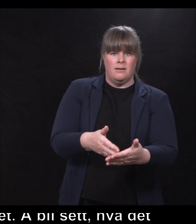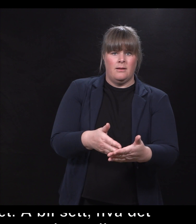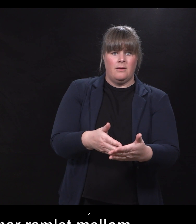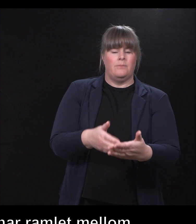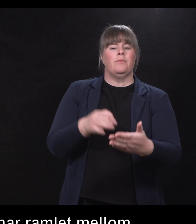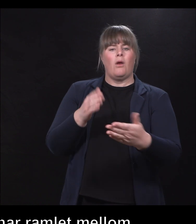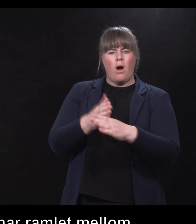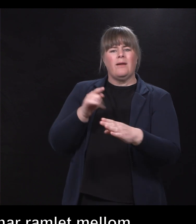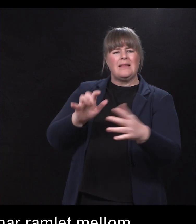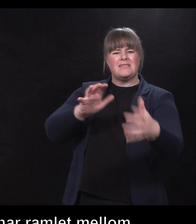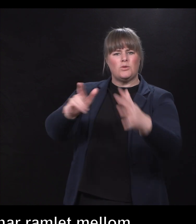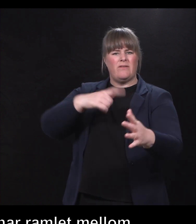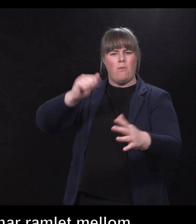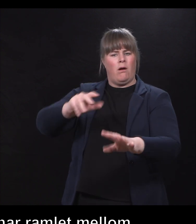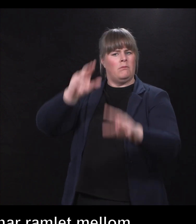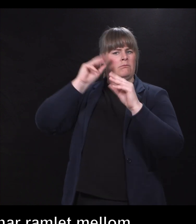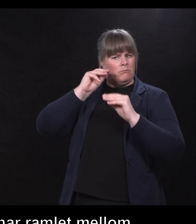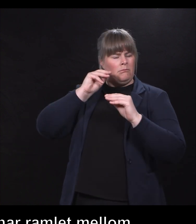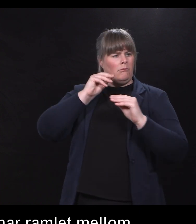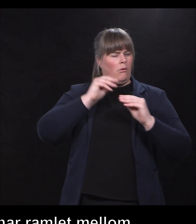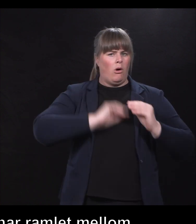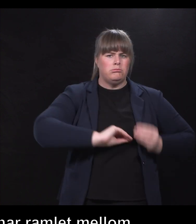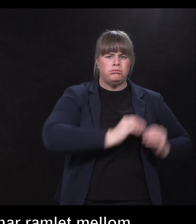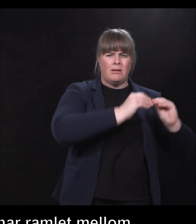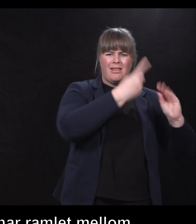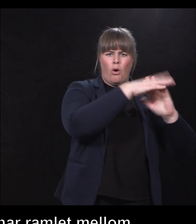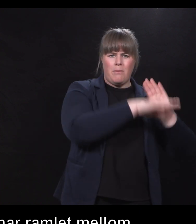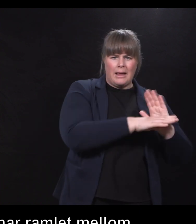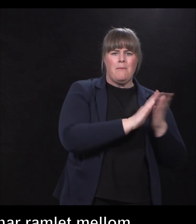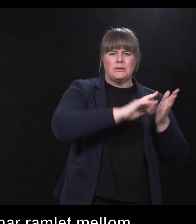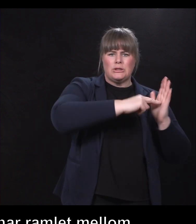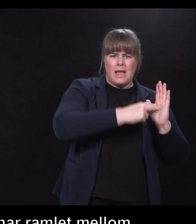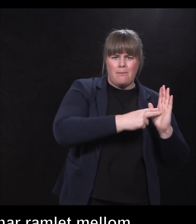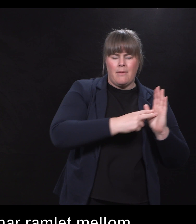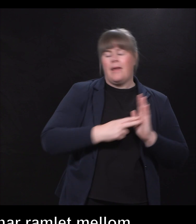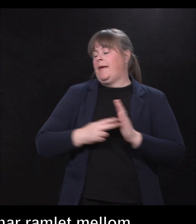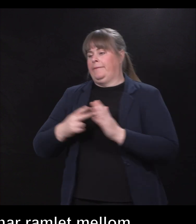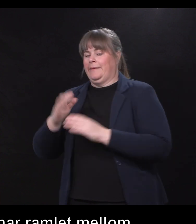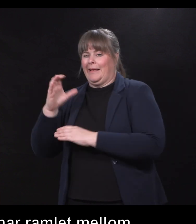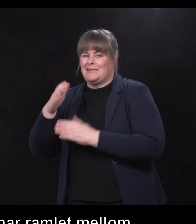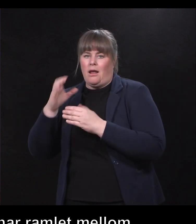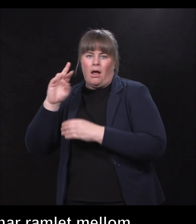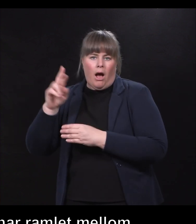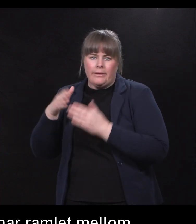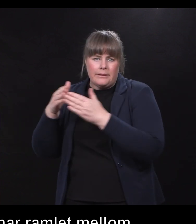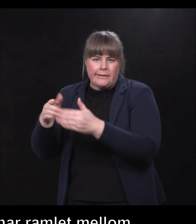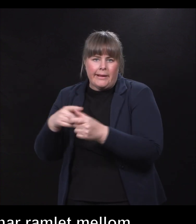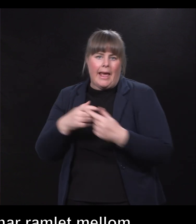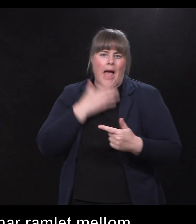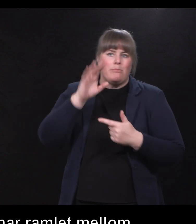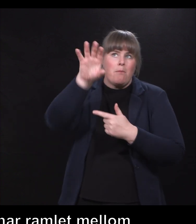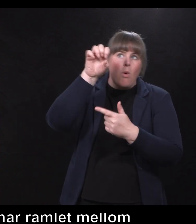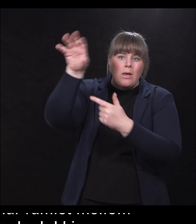sette et opplegg i system så tror jeg både Kristian Raddik, det kan være apple plukking, det kan være, ja, jeg tror kanskje bare